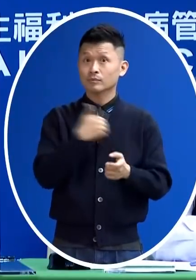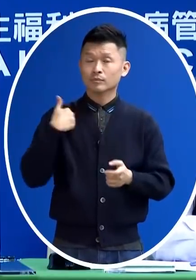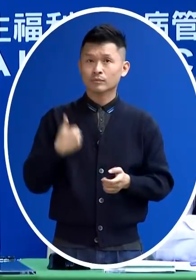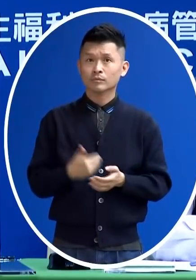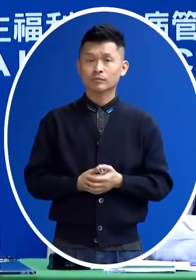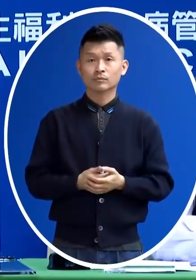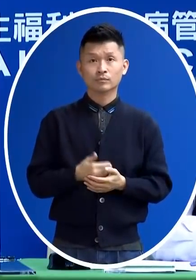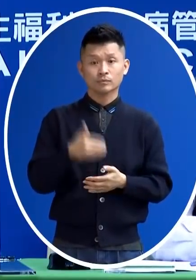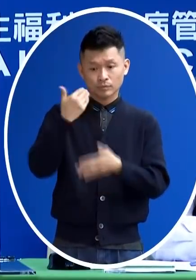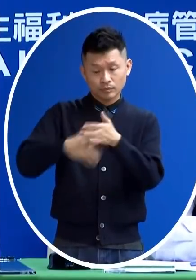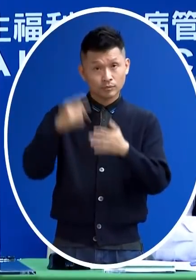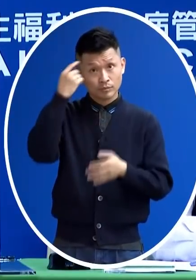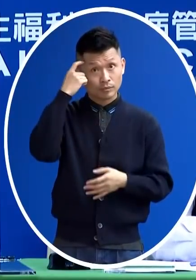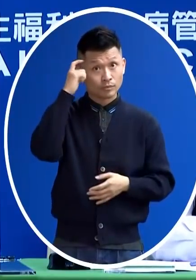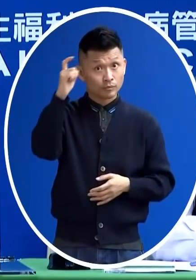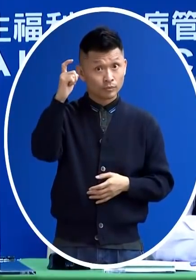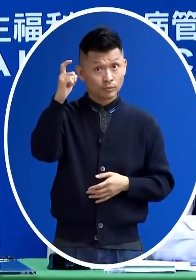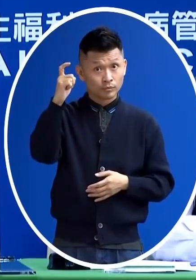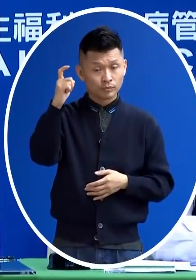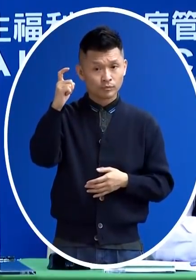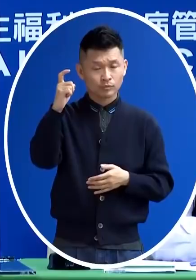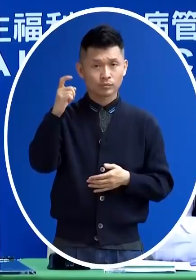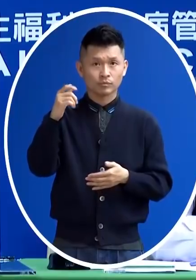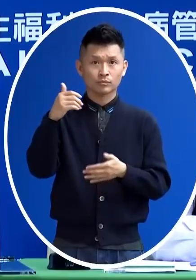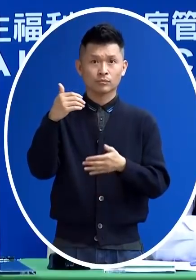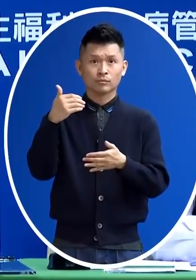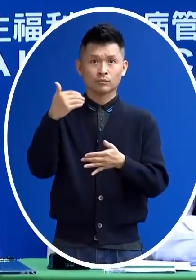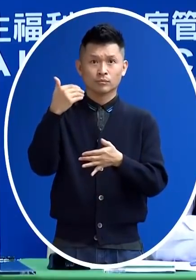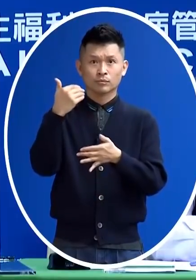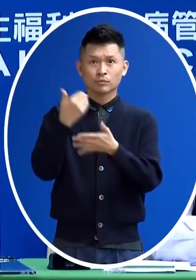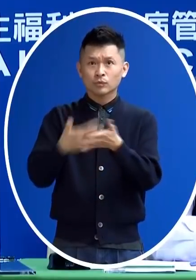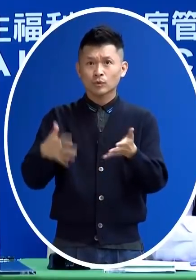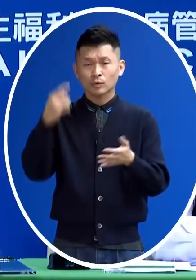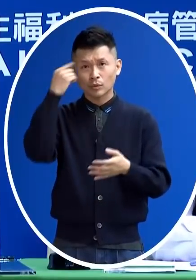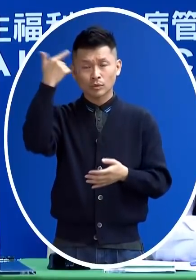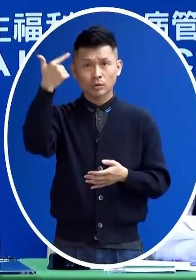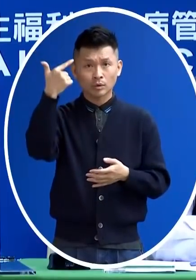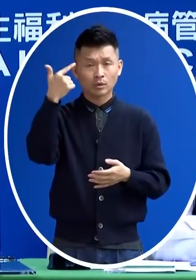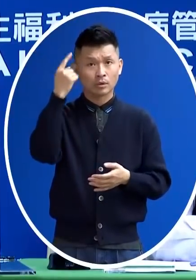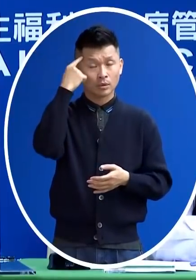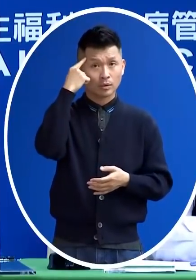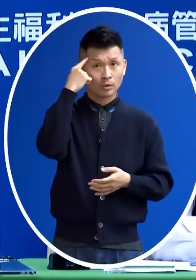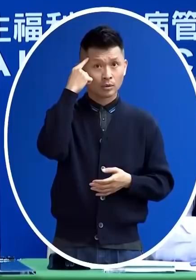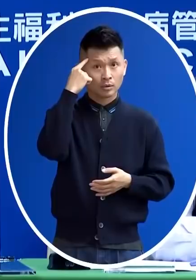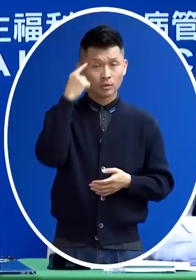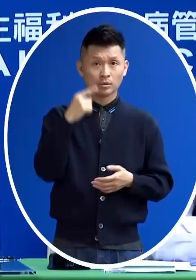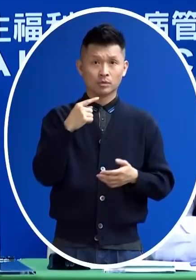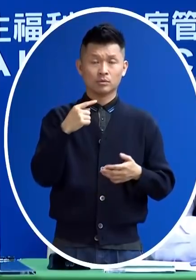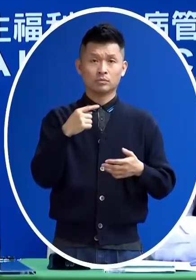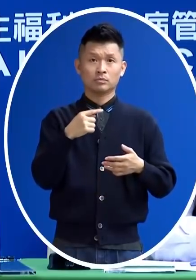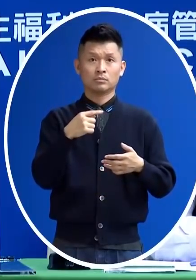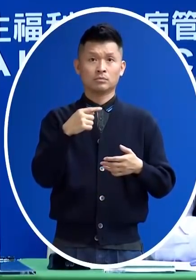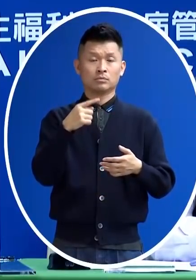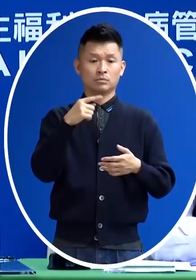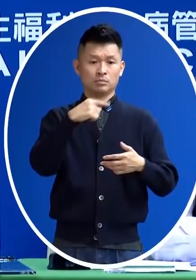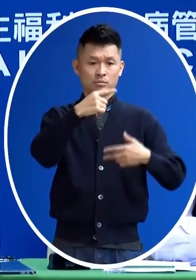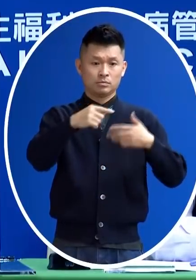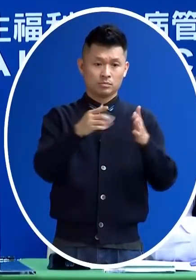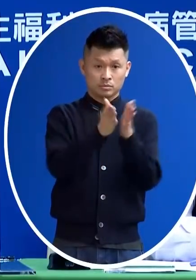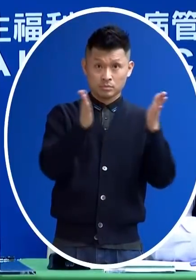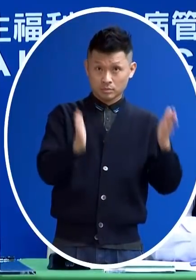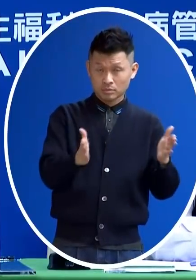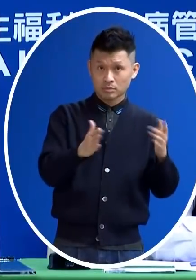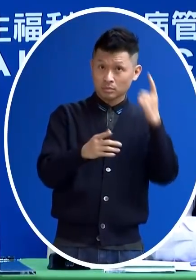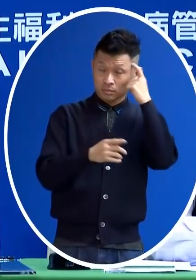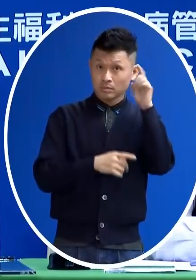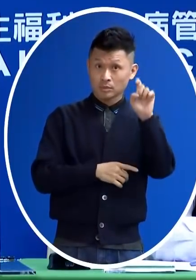有10天的時間 他會多出6天來因為兩輪是20天 一輪是14天換句話說